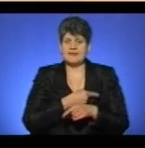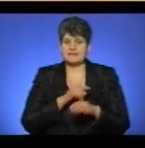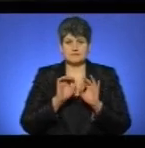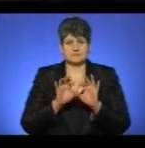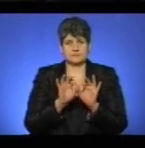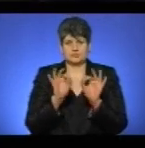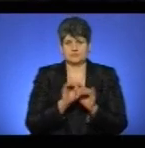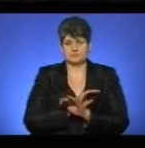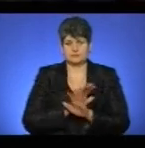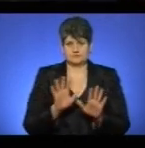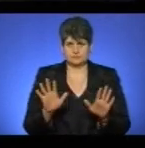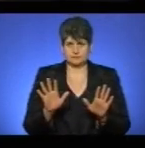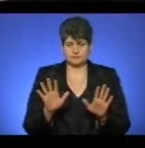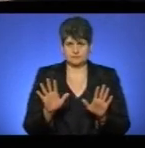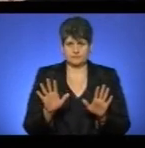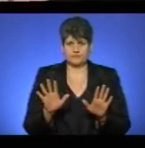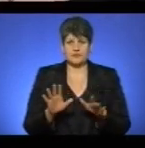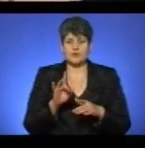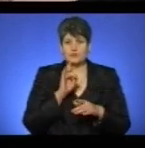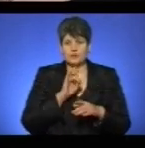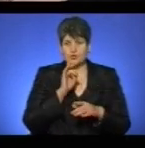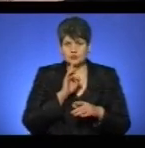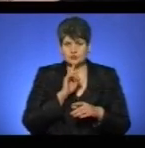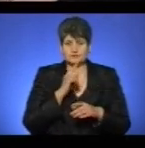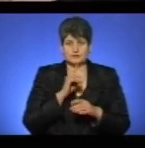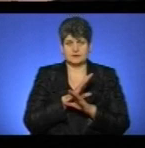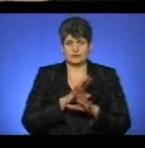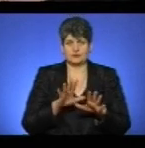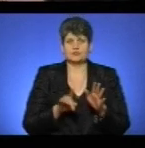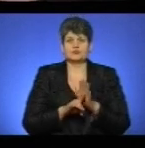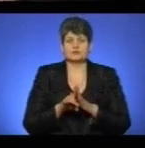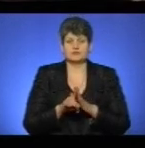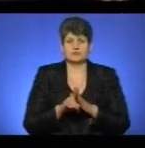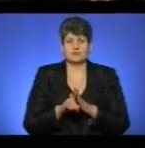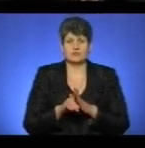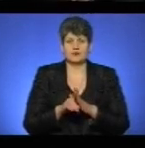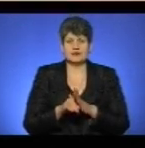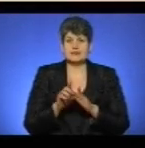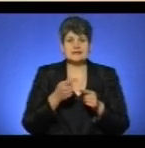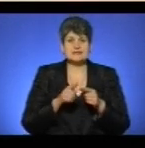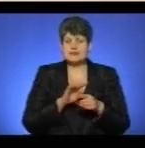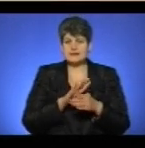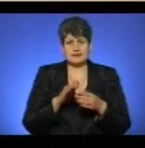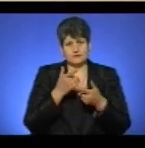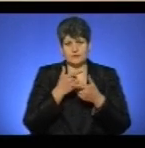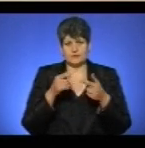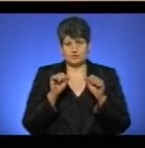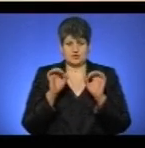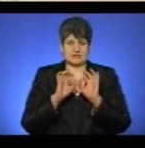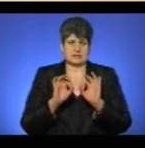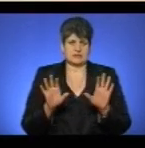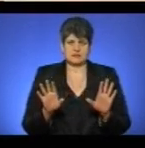Проводиться розслідування таємниця до слідства. нас не є РДР, хлопці. Ну що ви починаєте? Це не є якась публічна інформація. Що то, що можемо сказати?